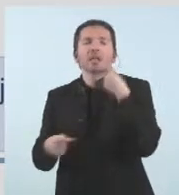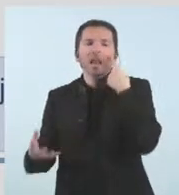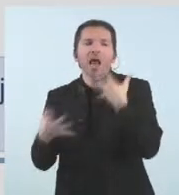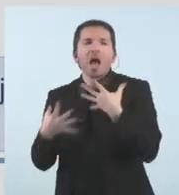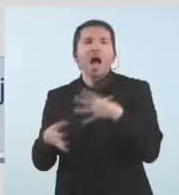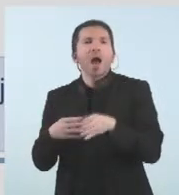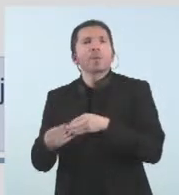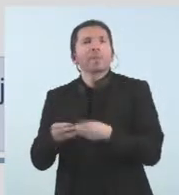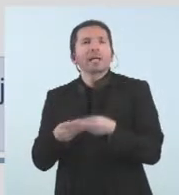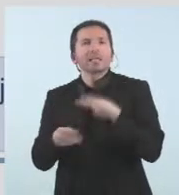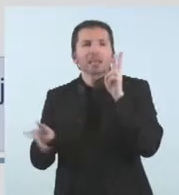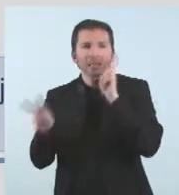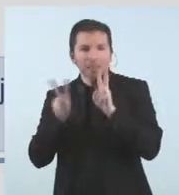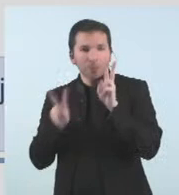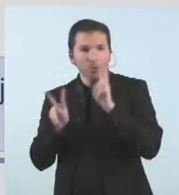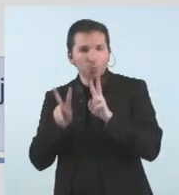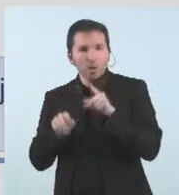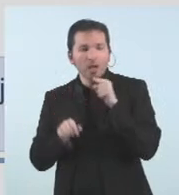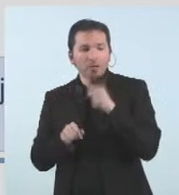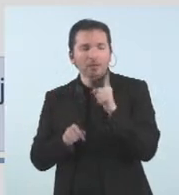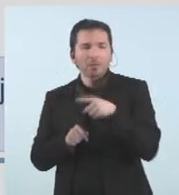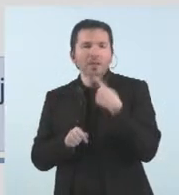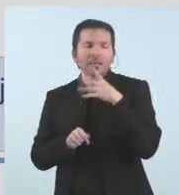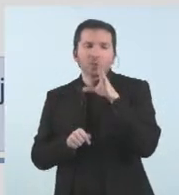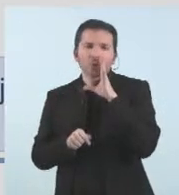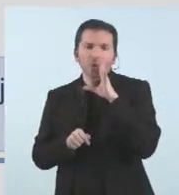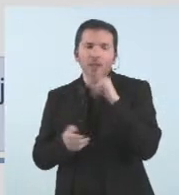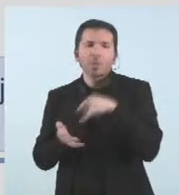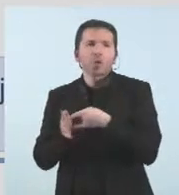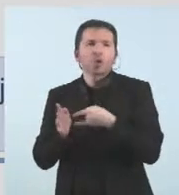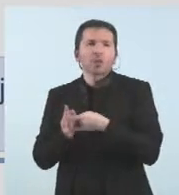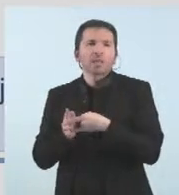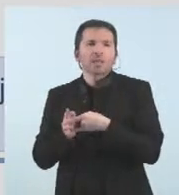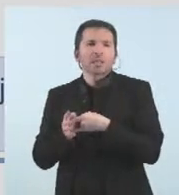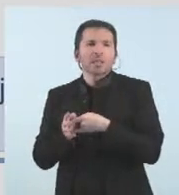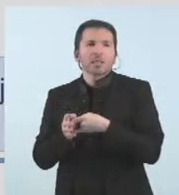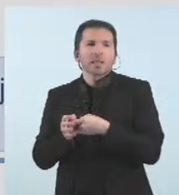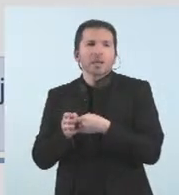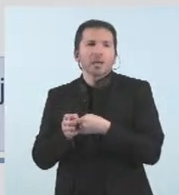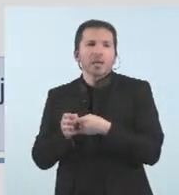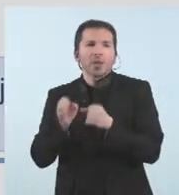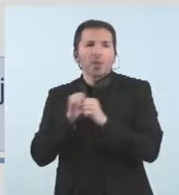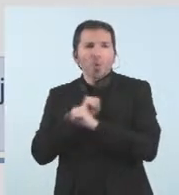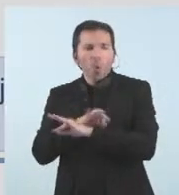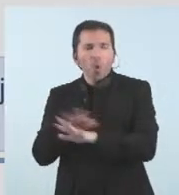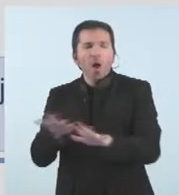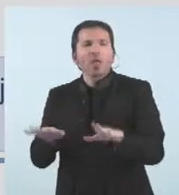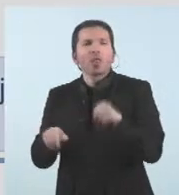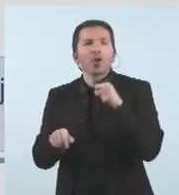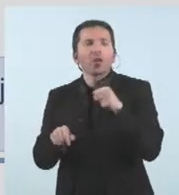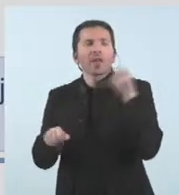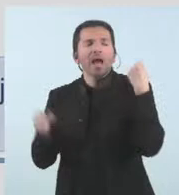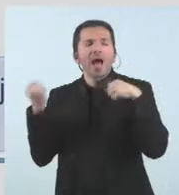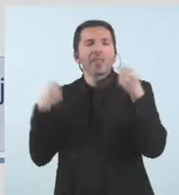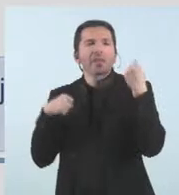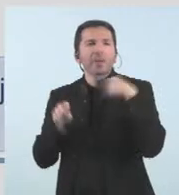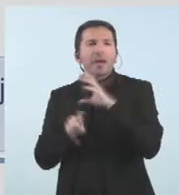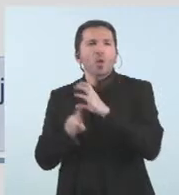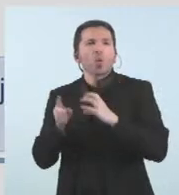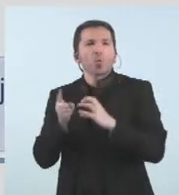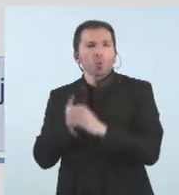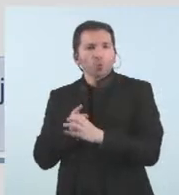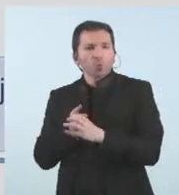com deia abans els projectes de divulgació d'activitats culturals generals però que també coneixem com a